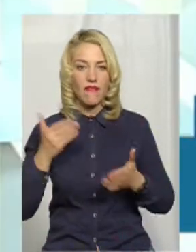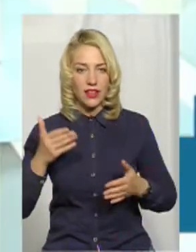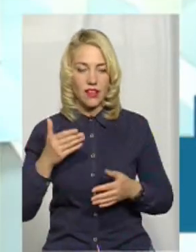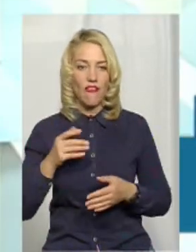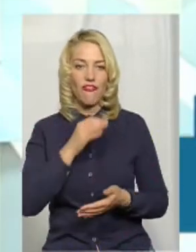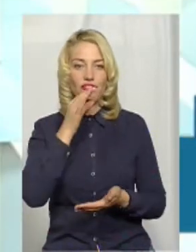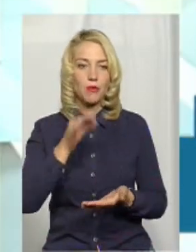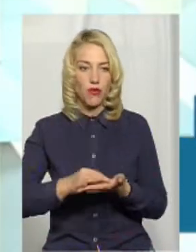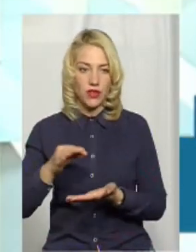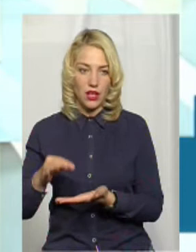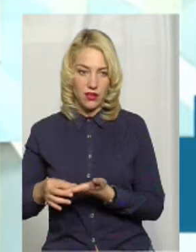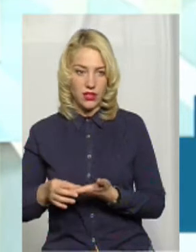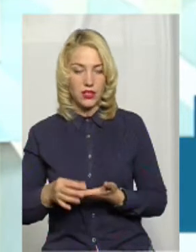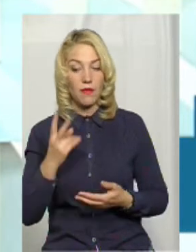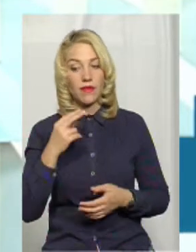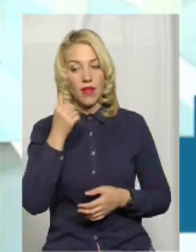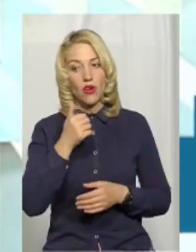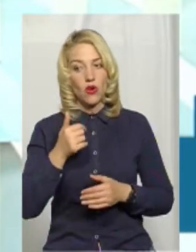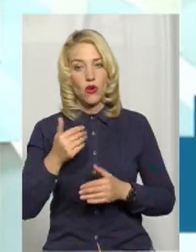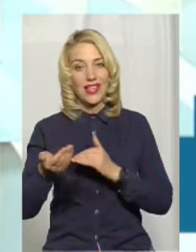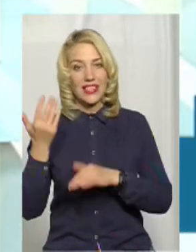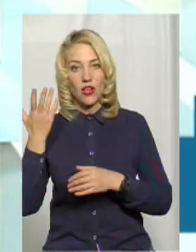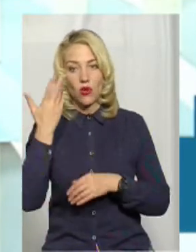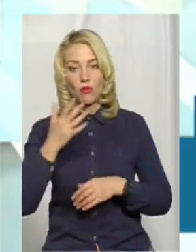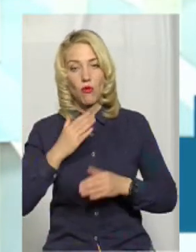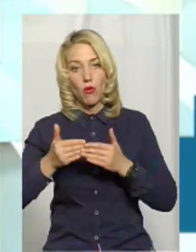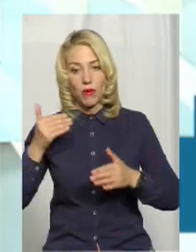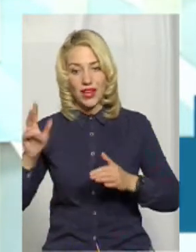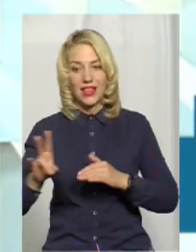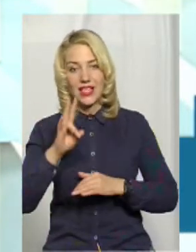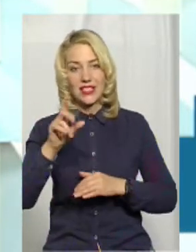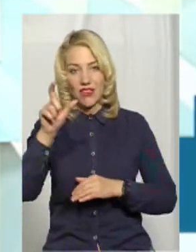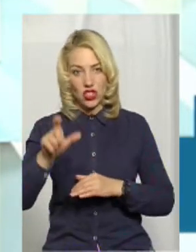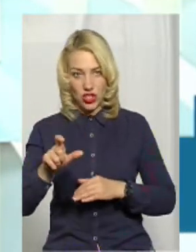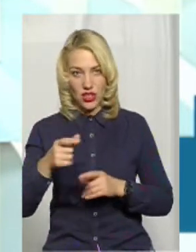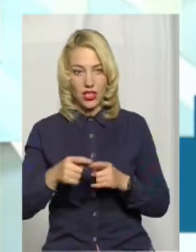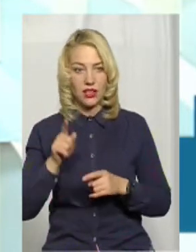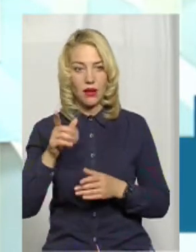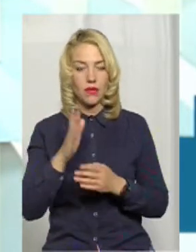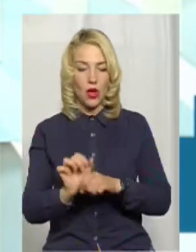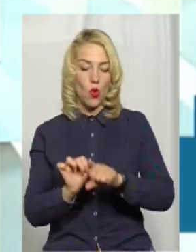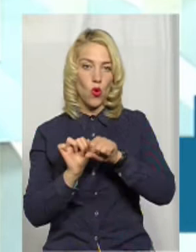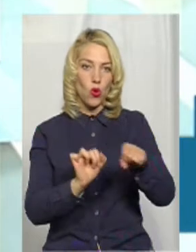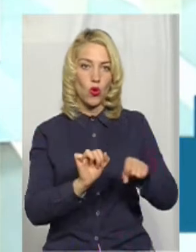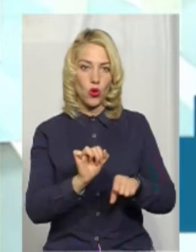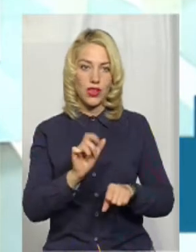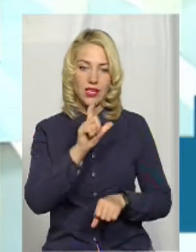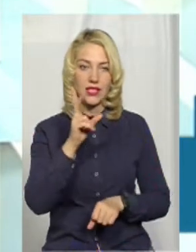що два роки назад, коли був попередній священник, там були і спілкувалися, і заходили в церкві. Там є охоронний знак, ще